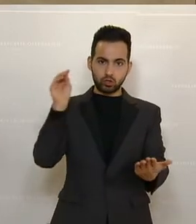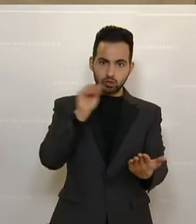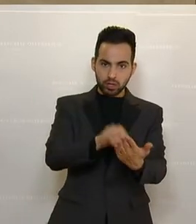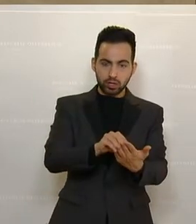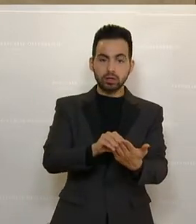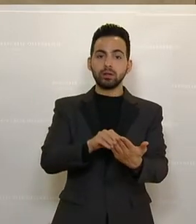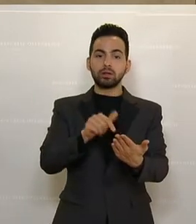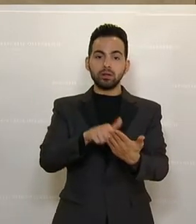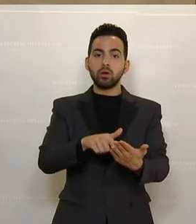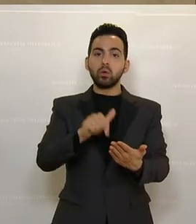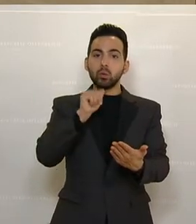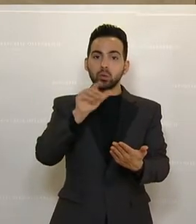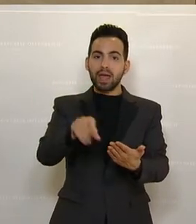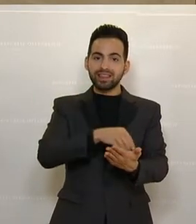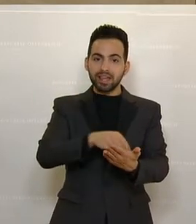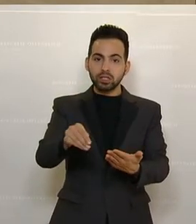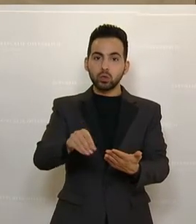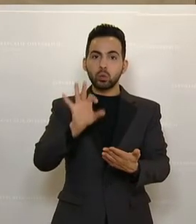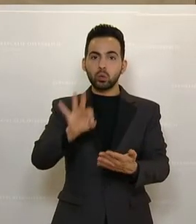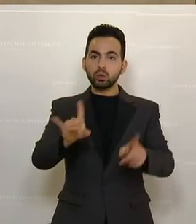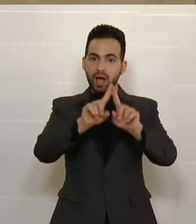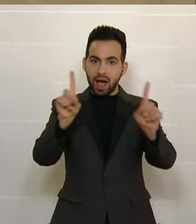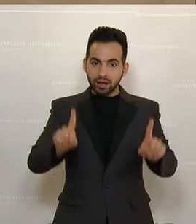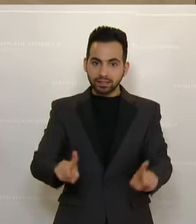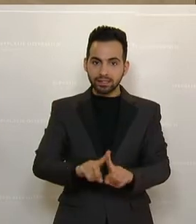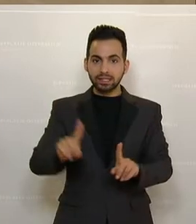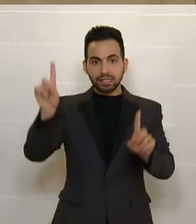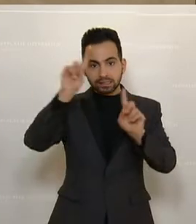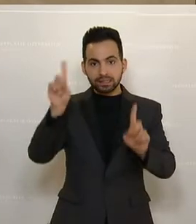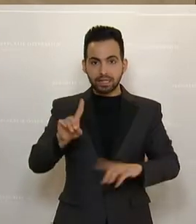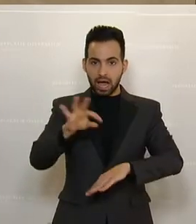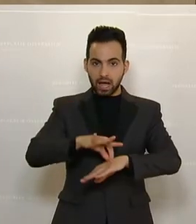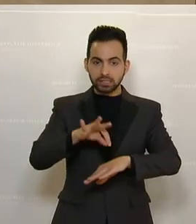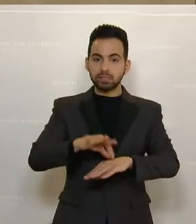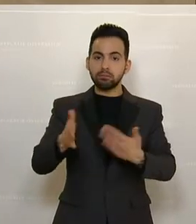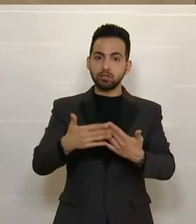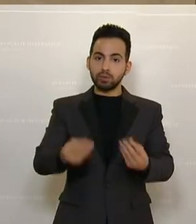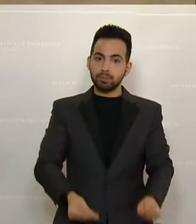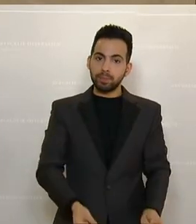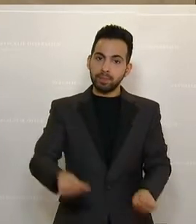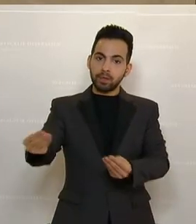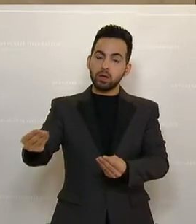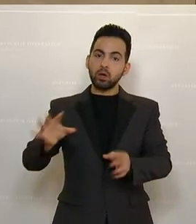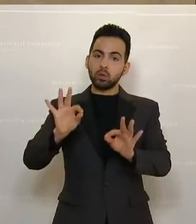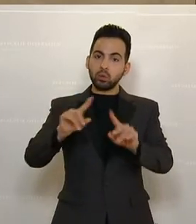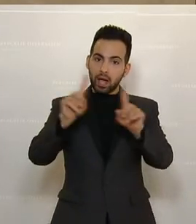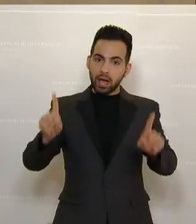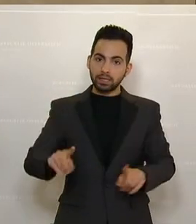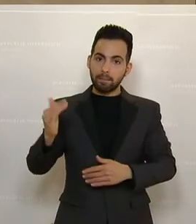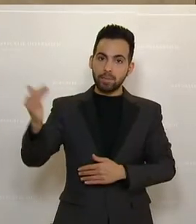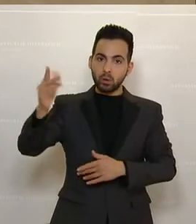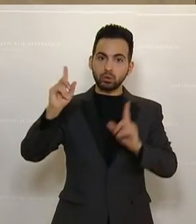dass die Unentgeltlichkeit von Gutachten der Tierärzte gegenüber Gutachten von Behörden